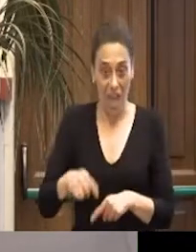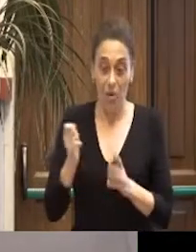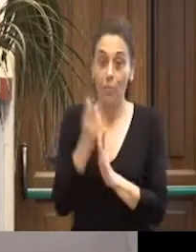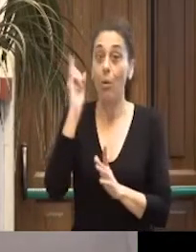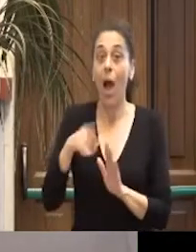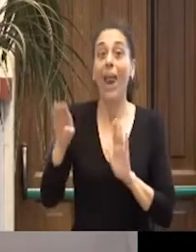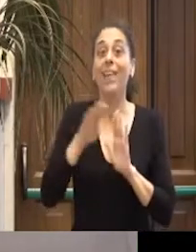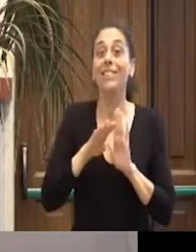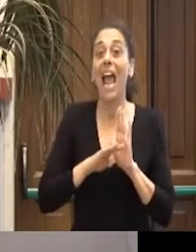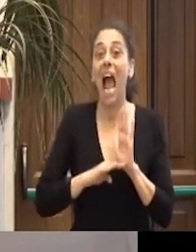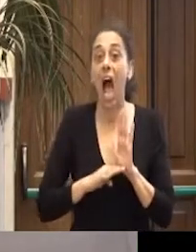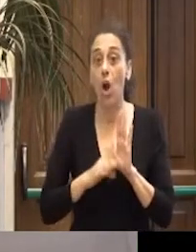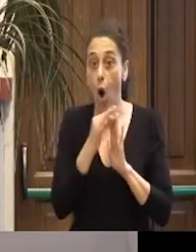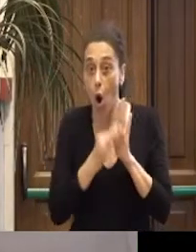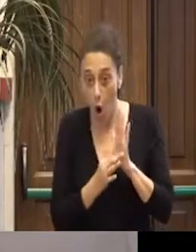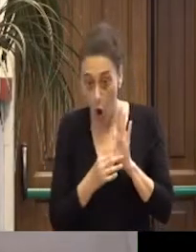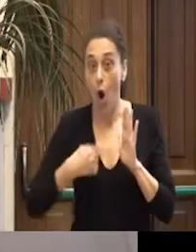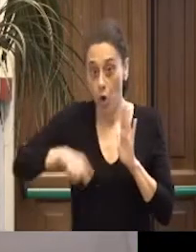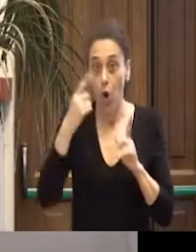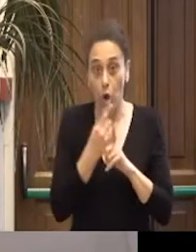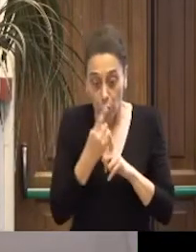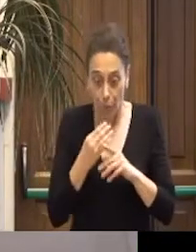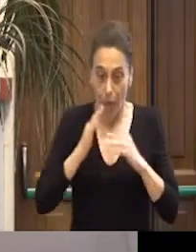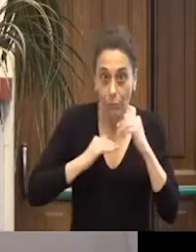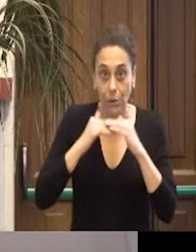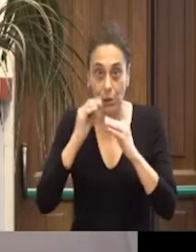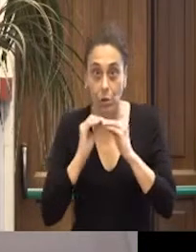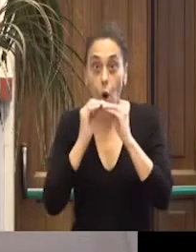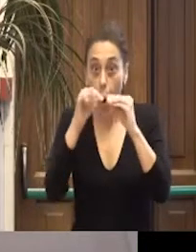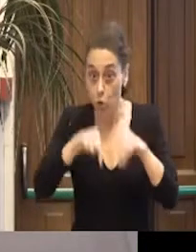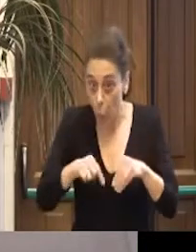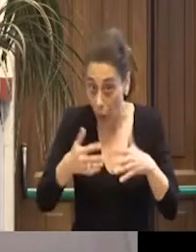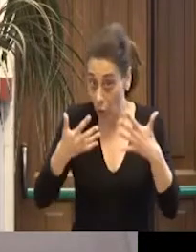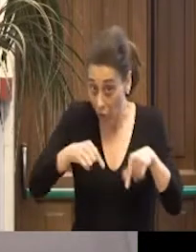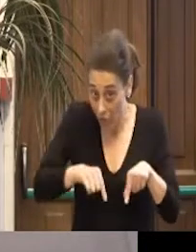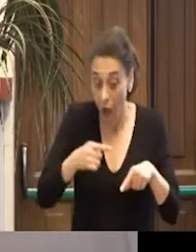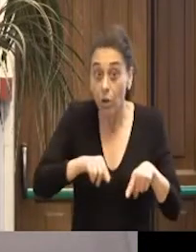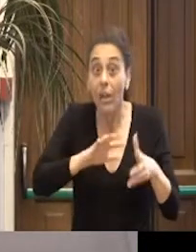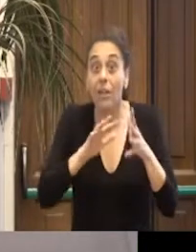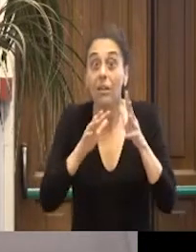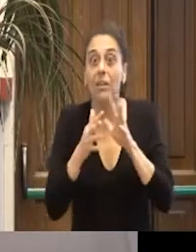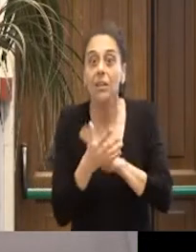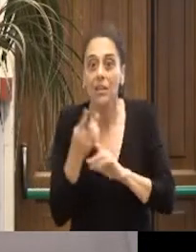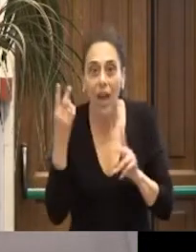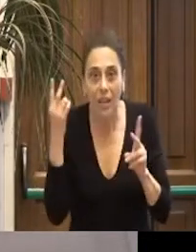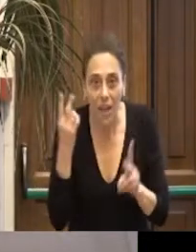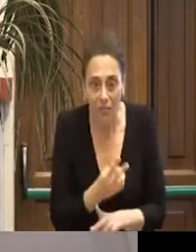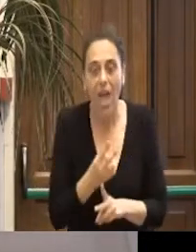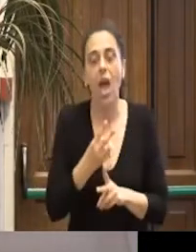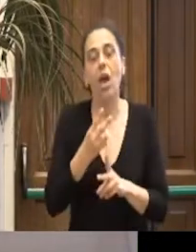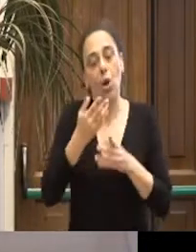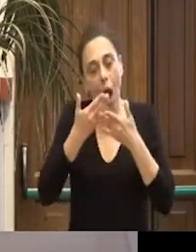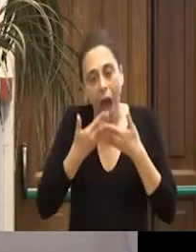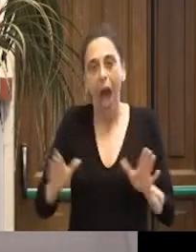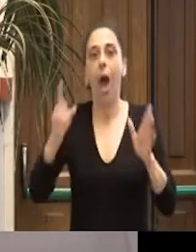che andremo a costruire, costruito eccetera, deve diventare davvero un elemento che apre un percorso che abbiamo già